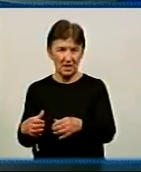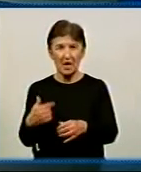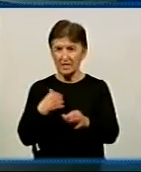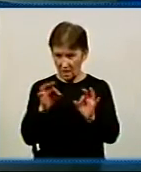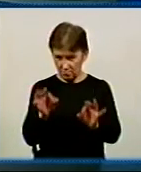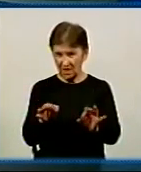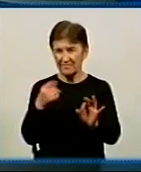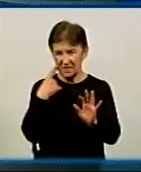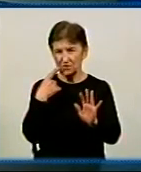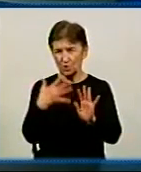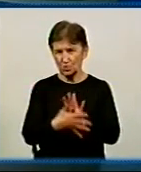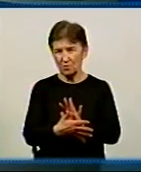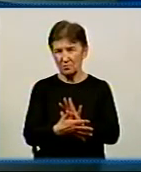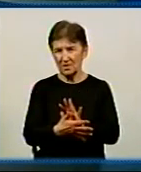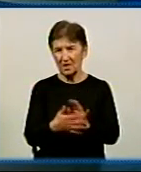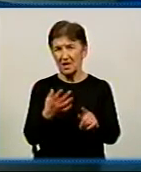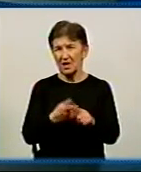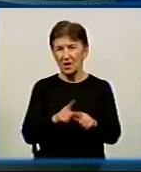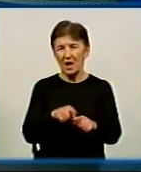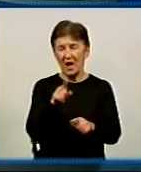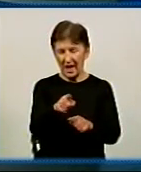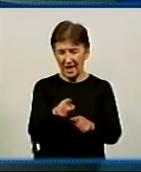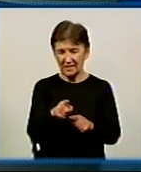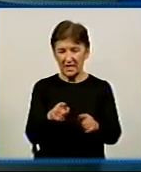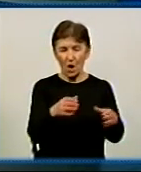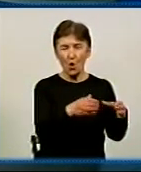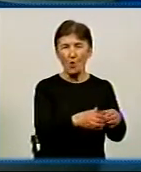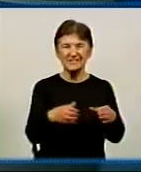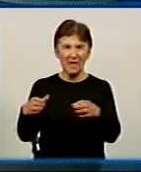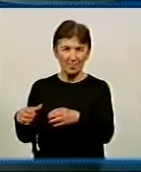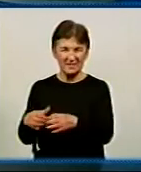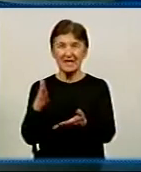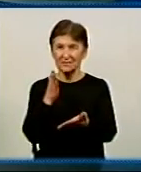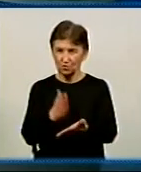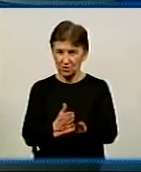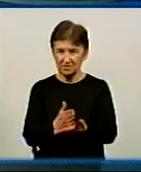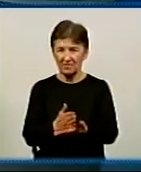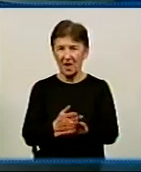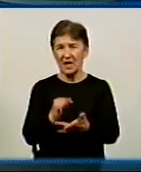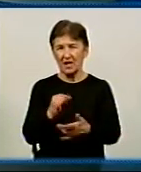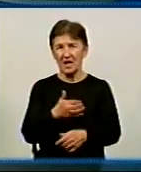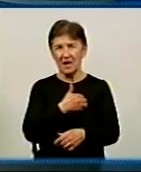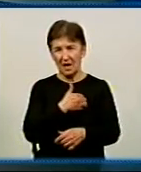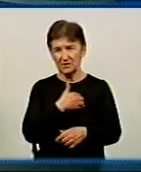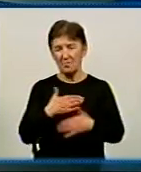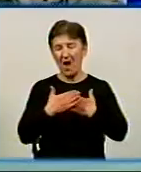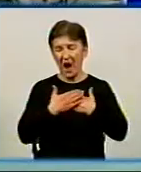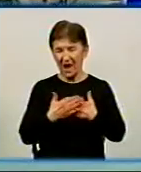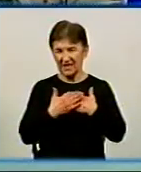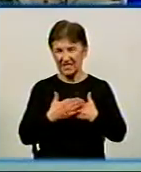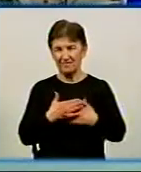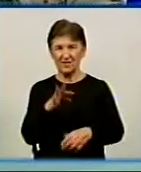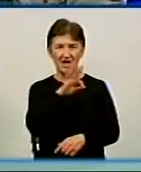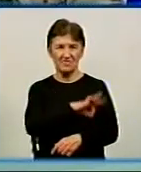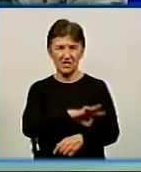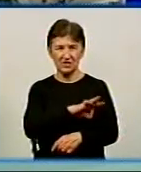Я правильно все зрозумію? Так, так. Ці концепції вистачують, ми двігаємося і активно їх хочемо внідрити сьогодні, щоб